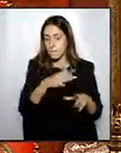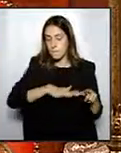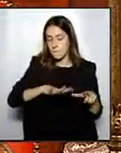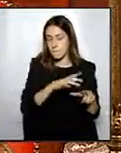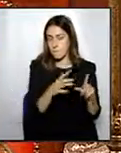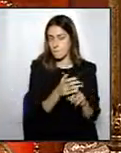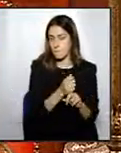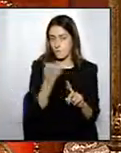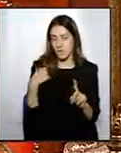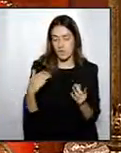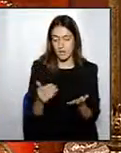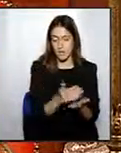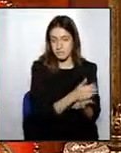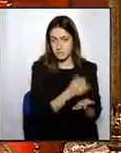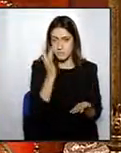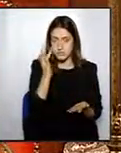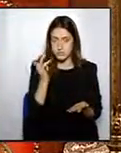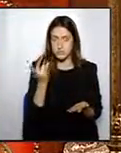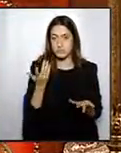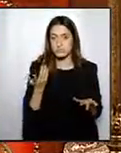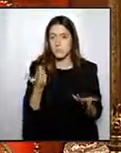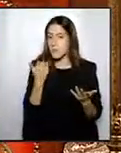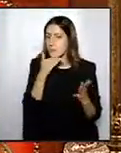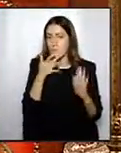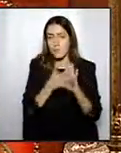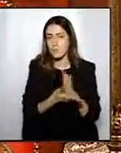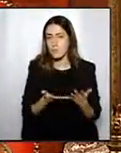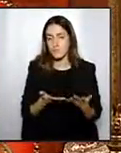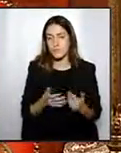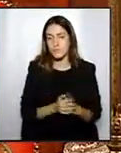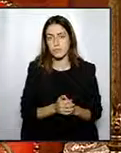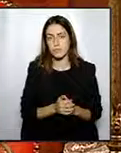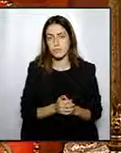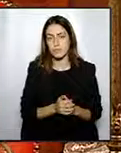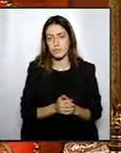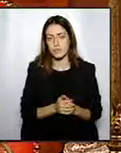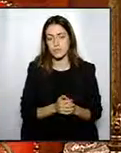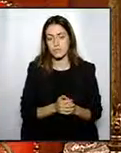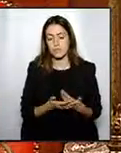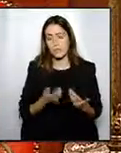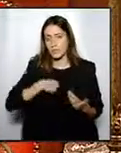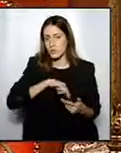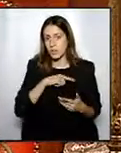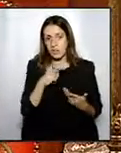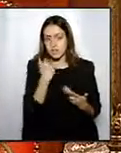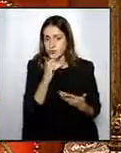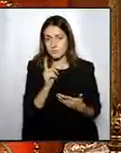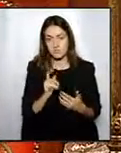Vull dir que es van retirar i no se sap. Almenys, que m'inconsti, no crec.